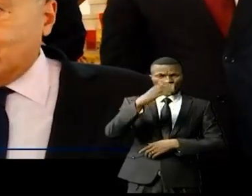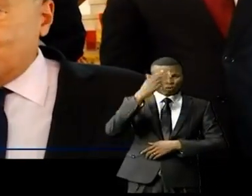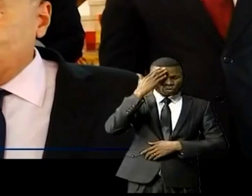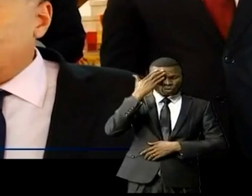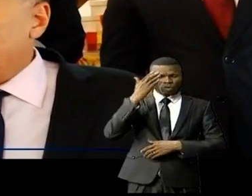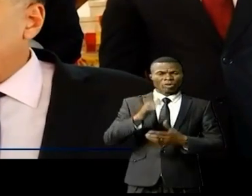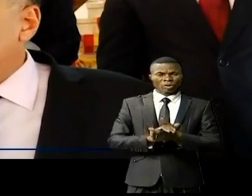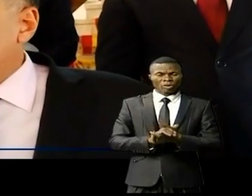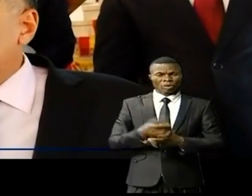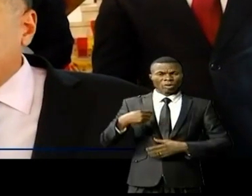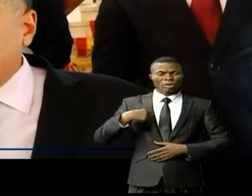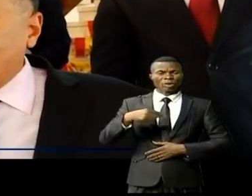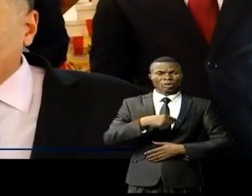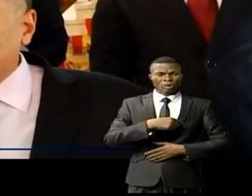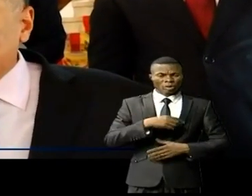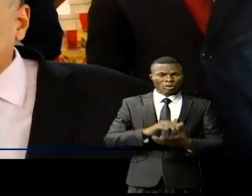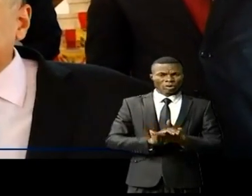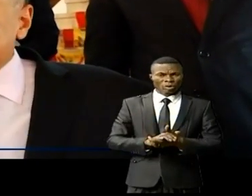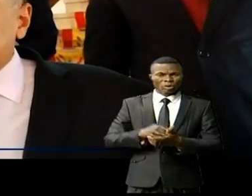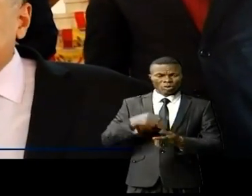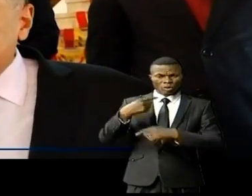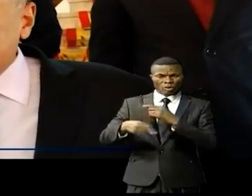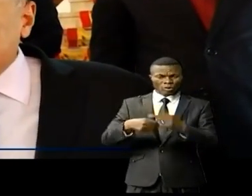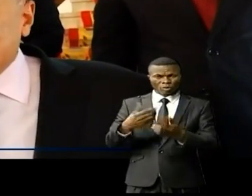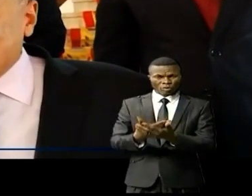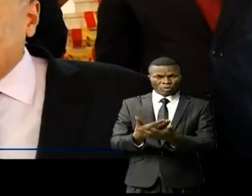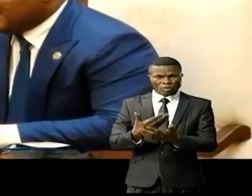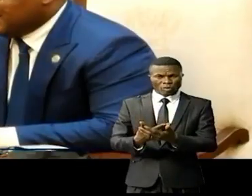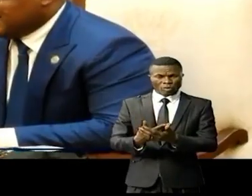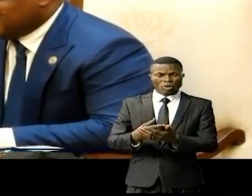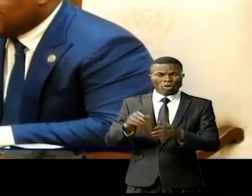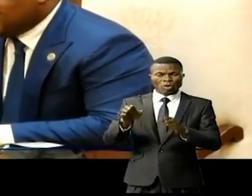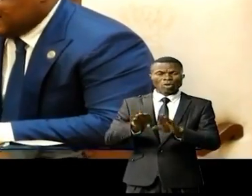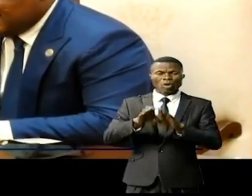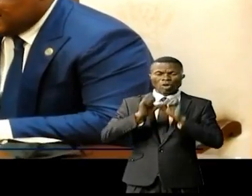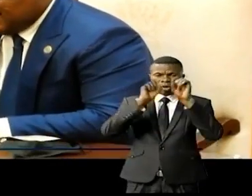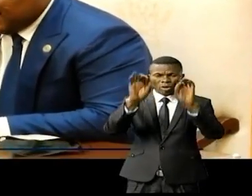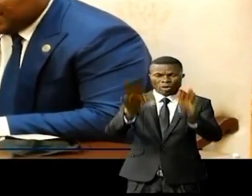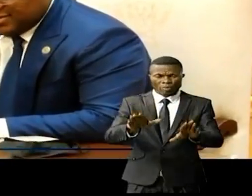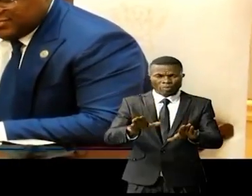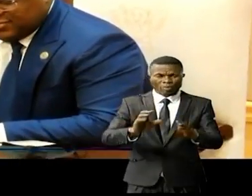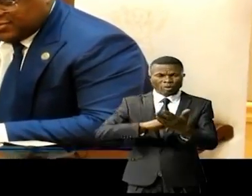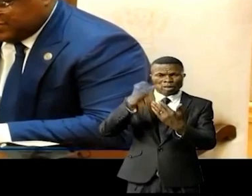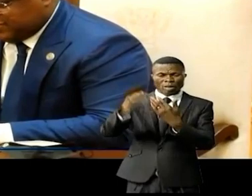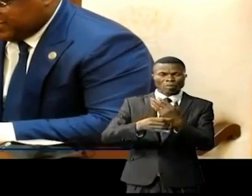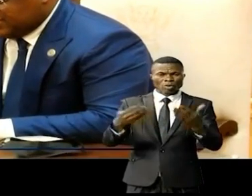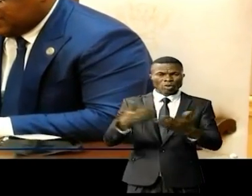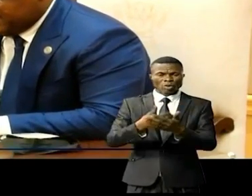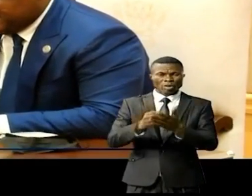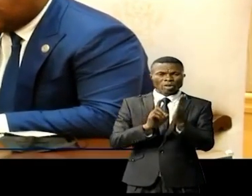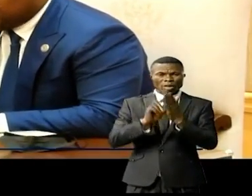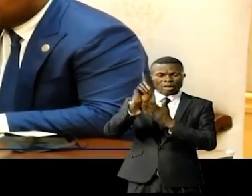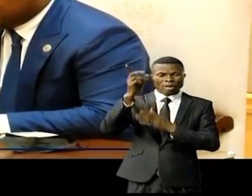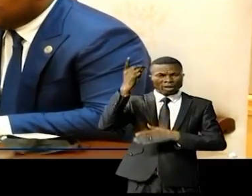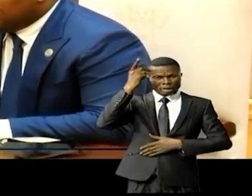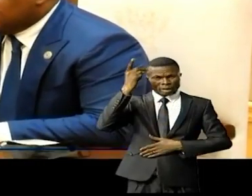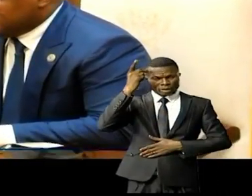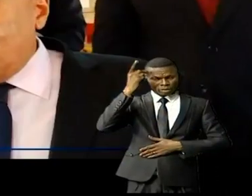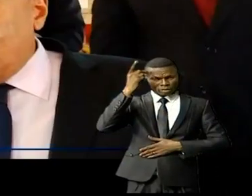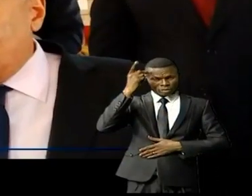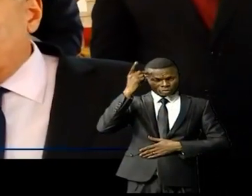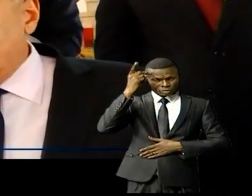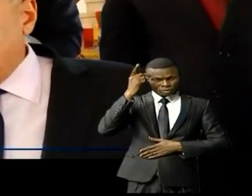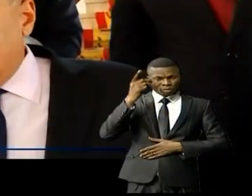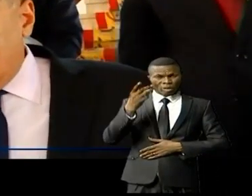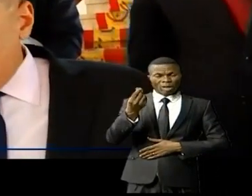nous partons là tout de suite pour inaugurer le nouveau projet de développement de Kichassa qui